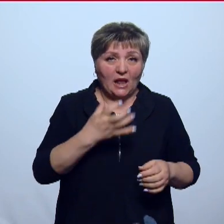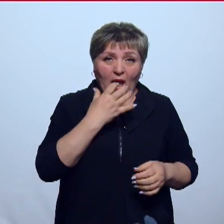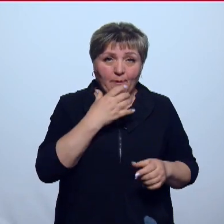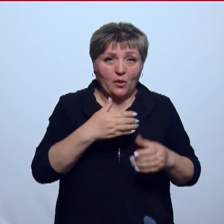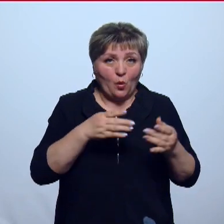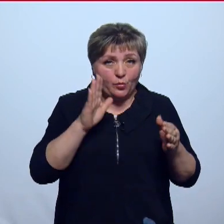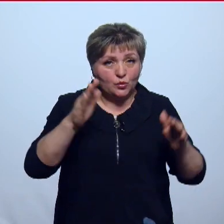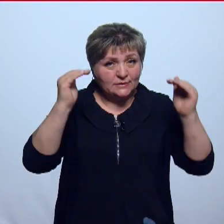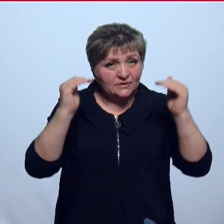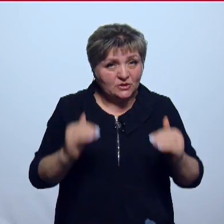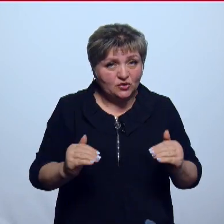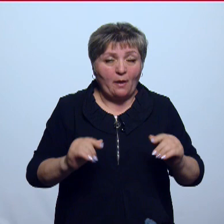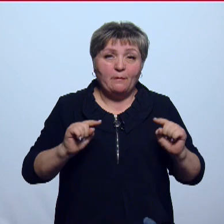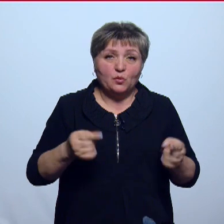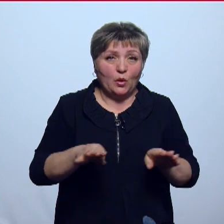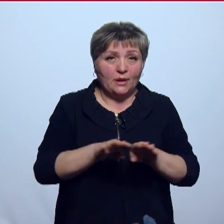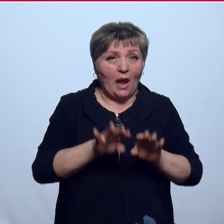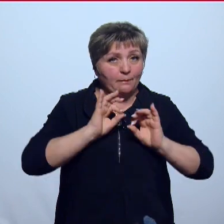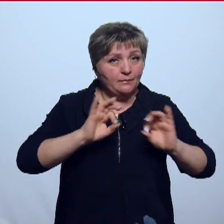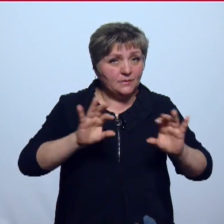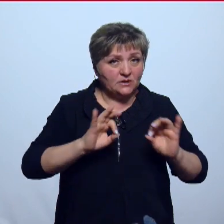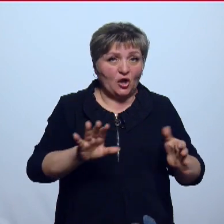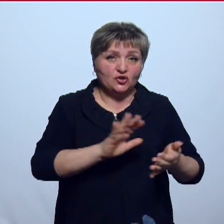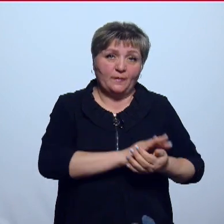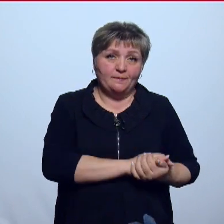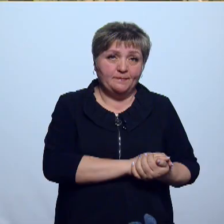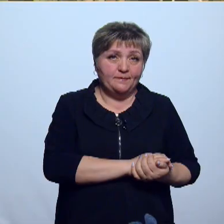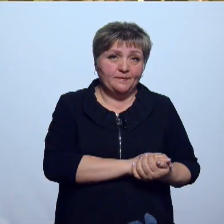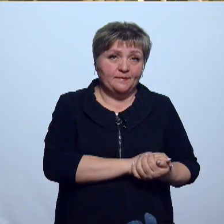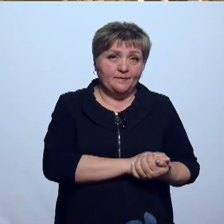тепло будут снижены. Почему так произойдет, расскажет Дмитрий Вороновнин.